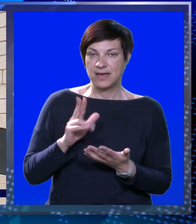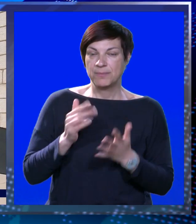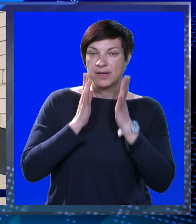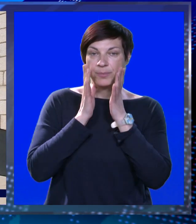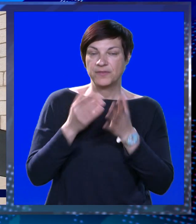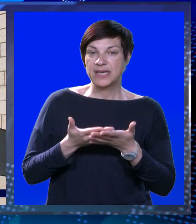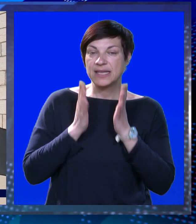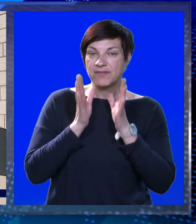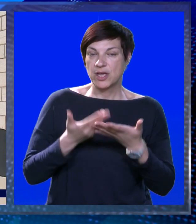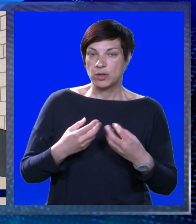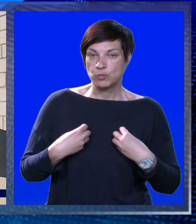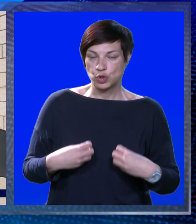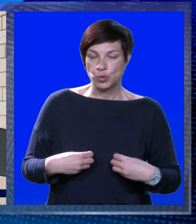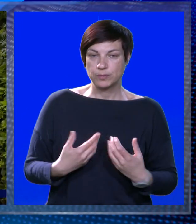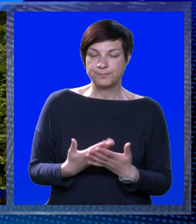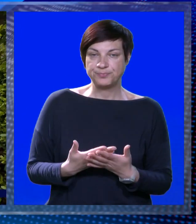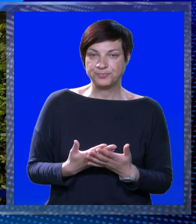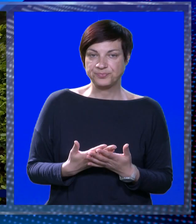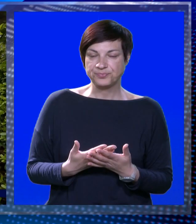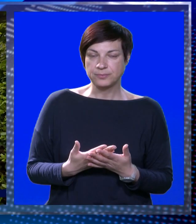Ja imam povjerenje i vjerujem da je tako.